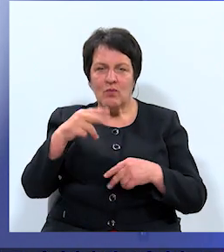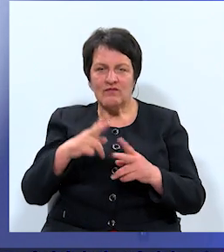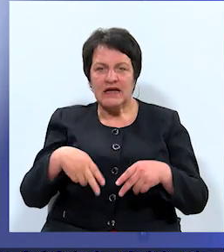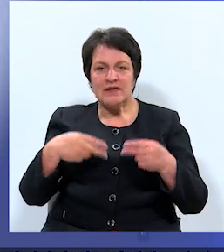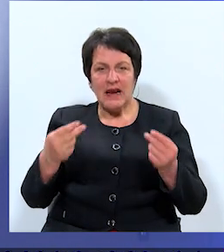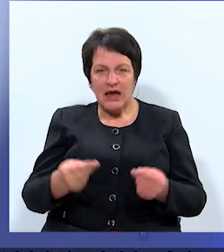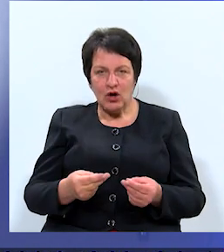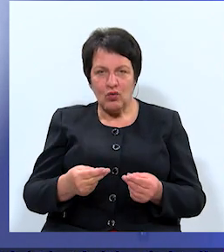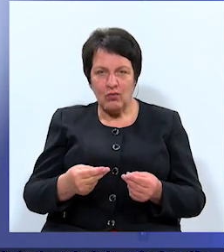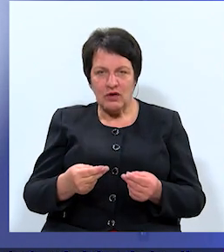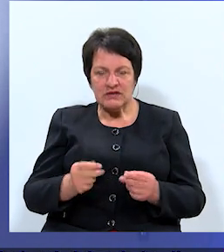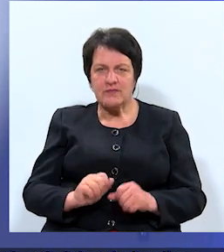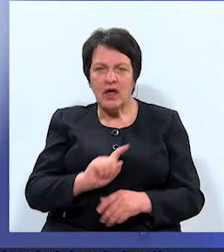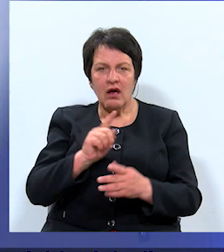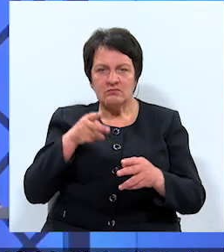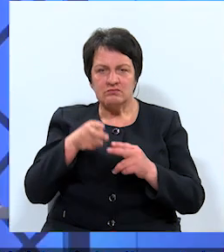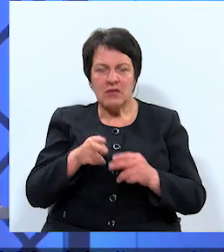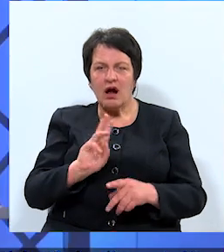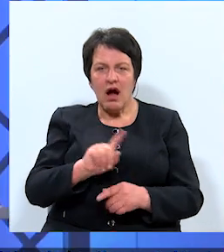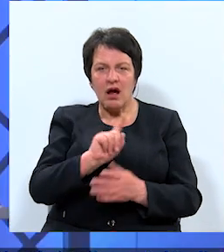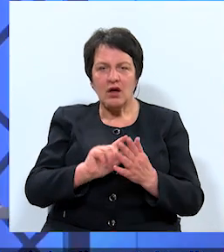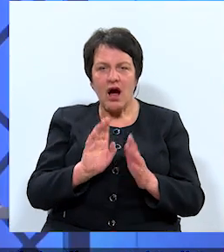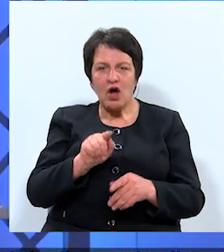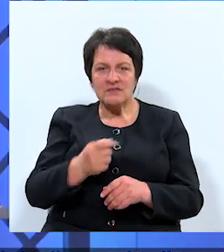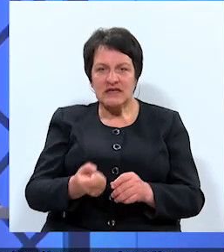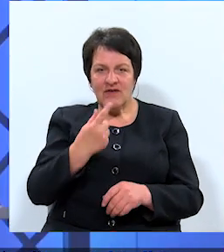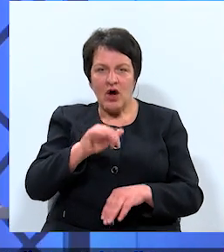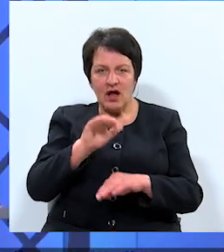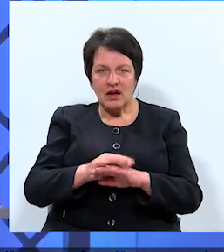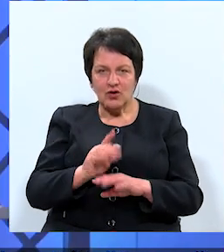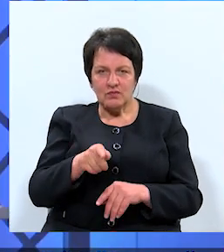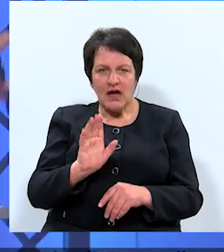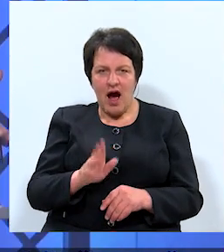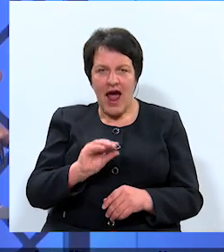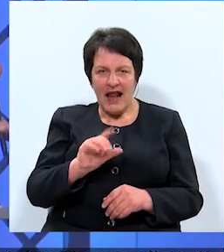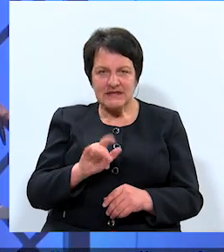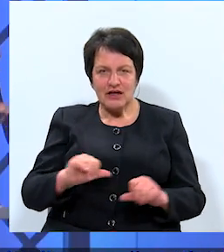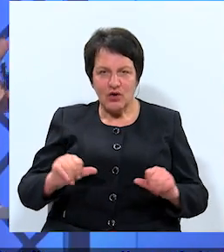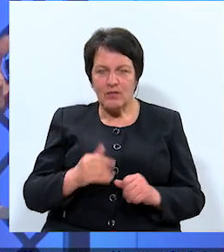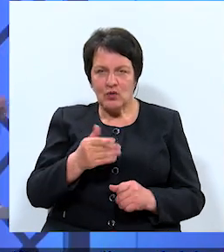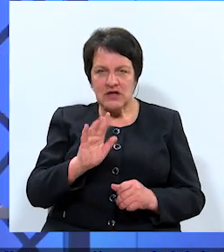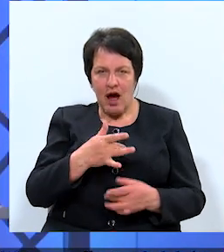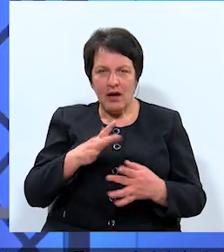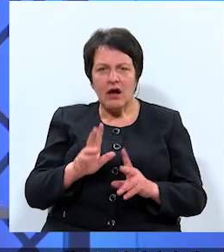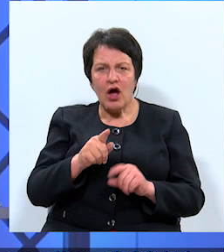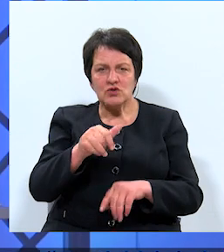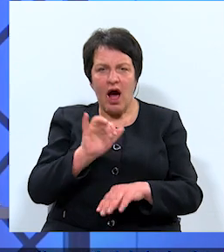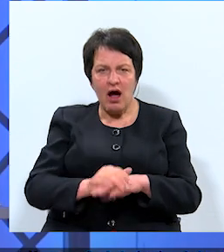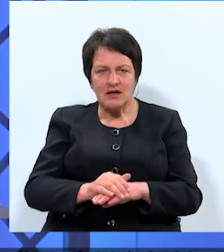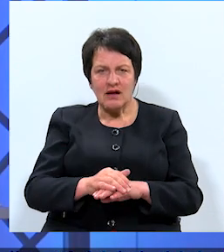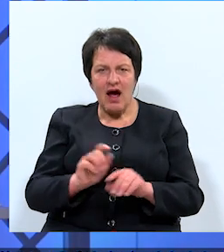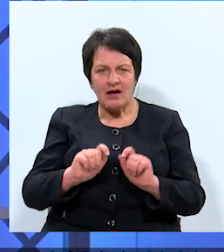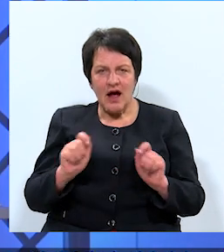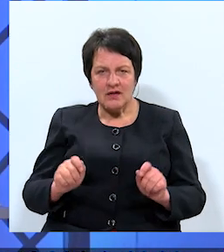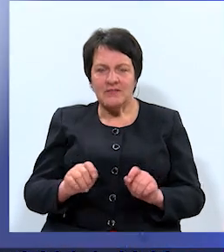līdzekļumiem, gan citā veidība. Kā jums izdevās atklāt jums kā Elksniņa kungam, jums kā partijai? Kā jūs atklājat? Tieši tā